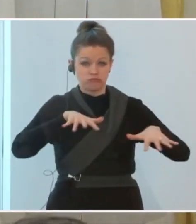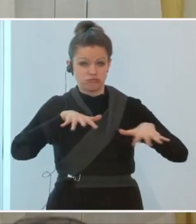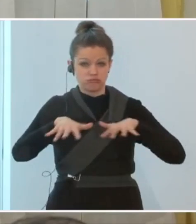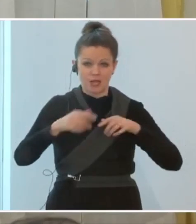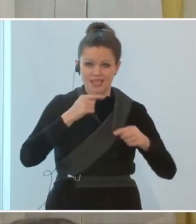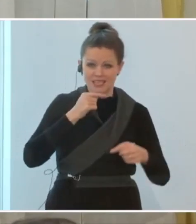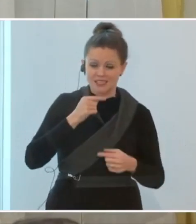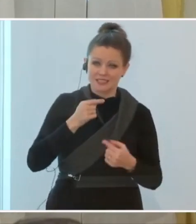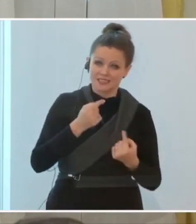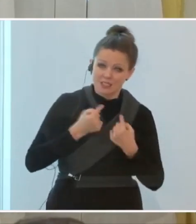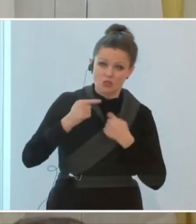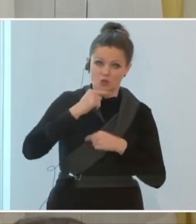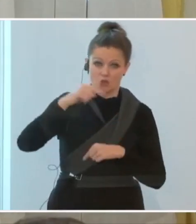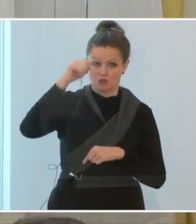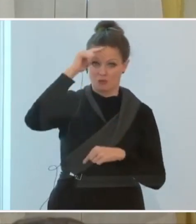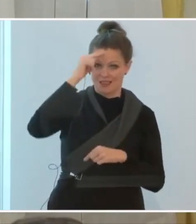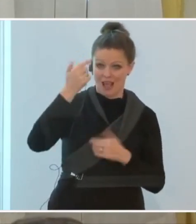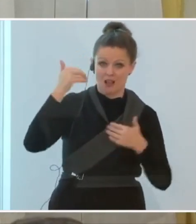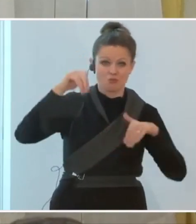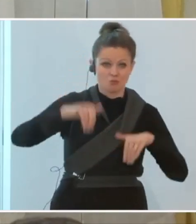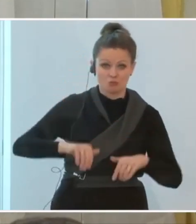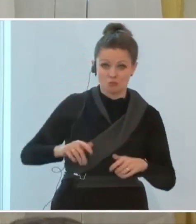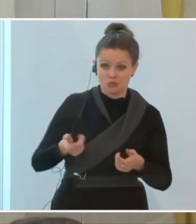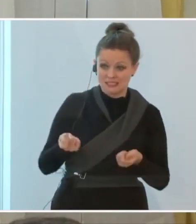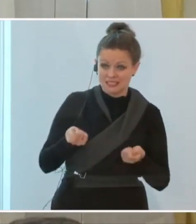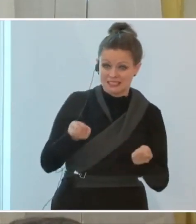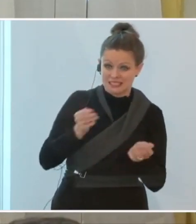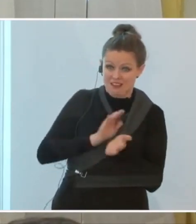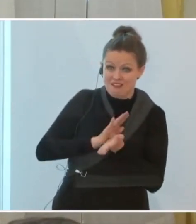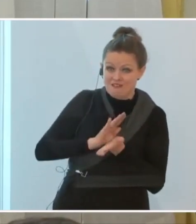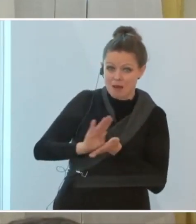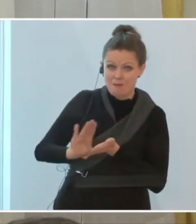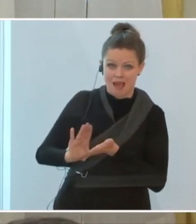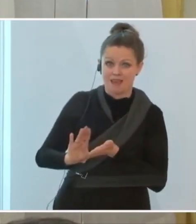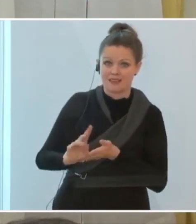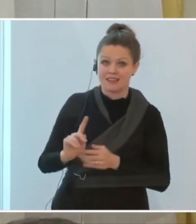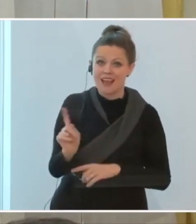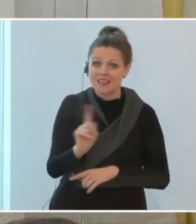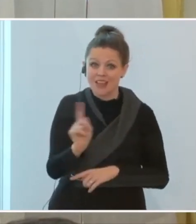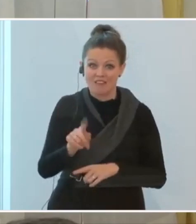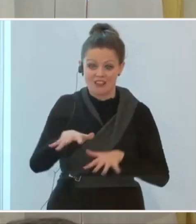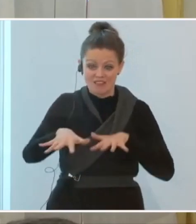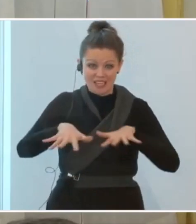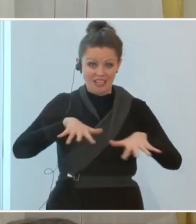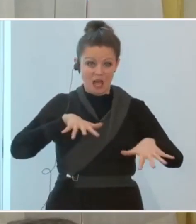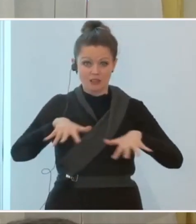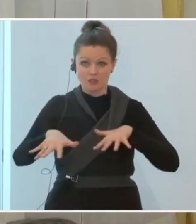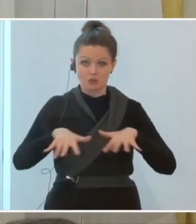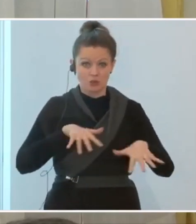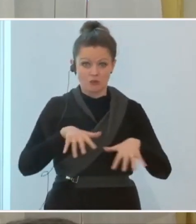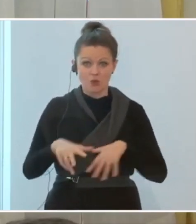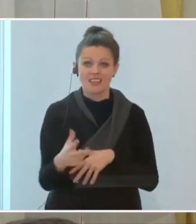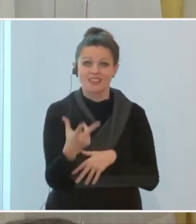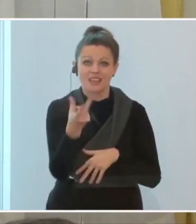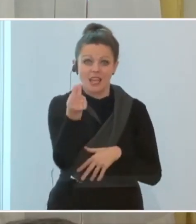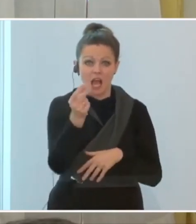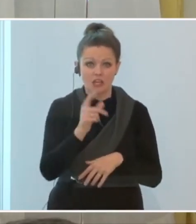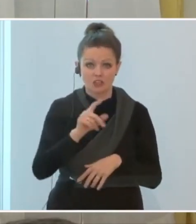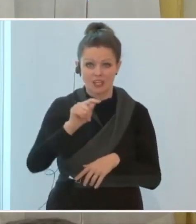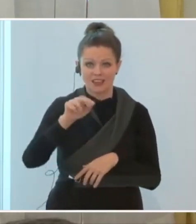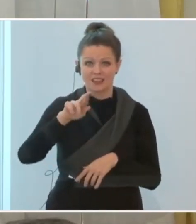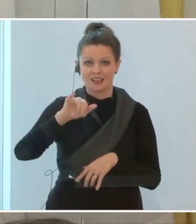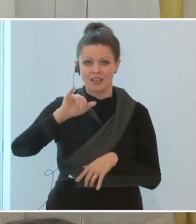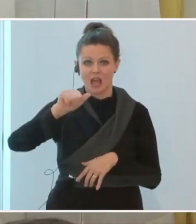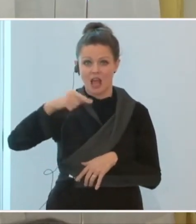Spitalsystems zumindest so weit zu vermeiden, dass es zu keiner Katastrophe und zu keinen Triagen kommt. Das